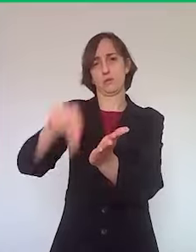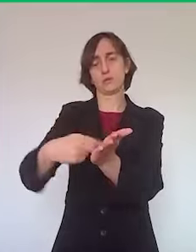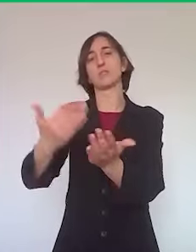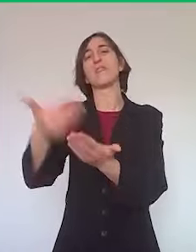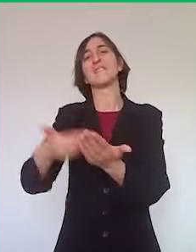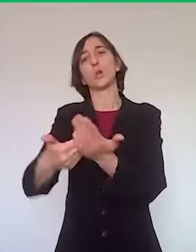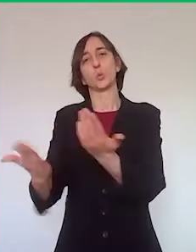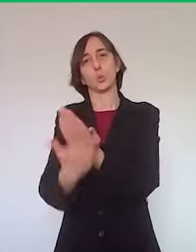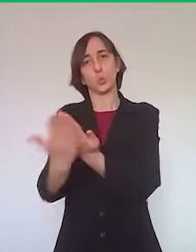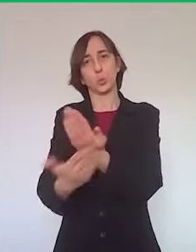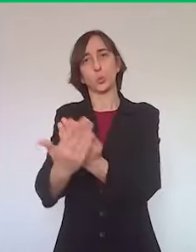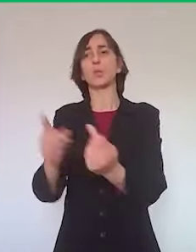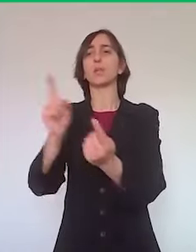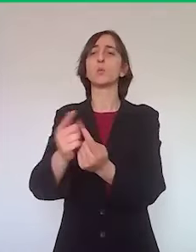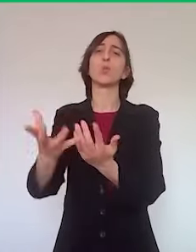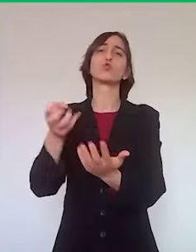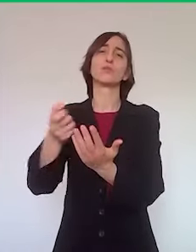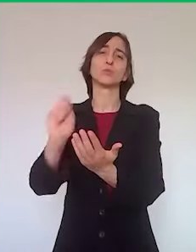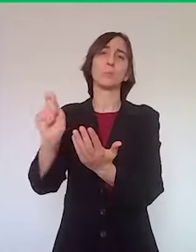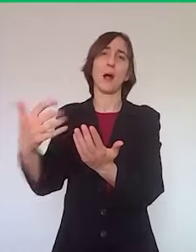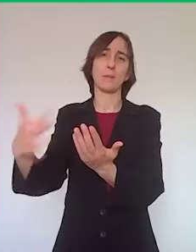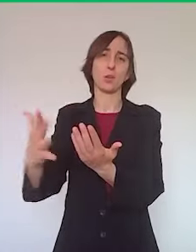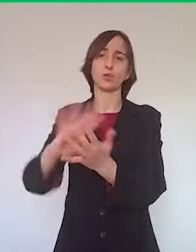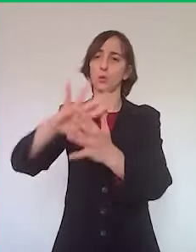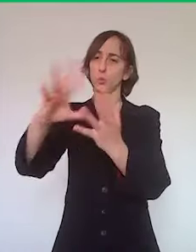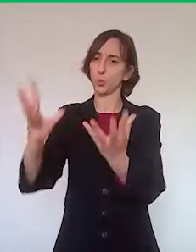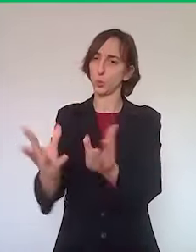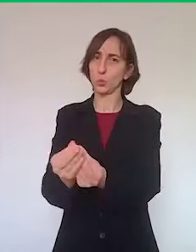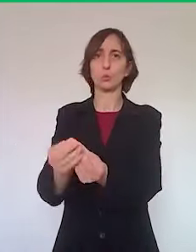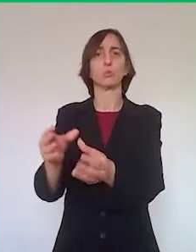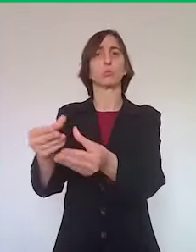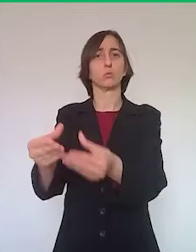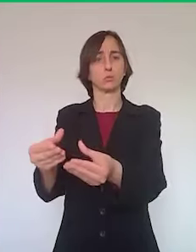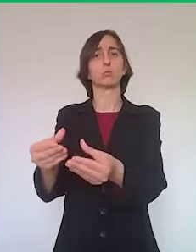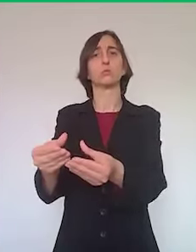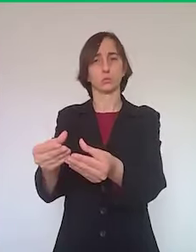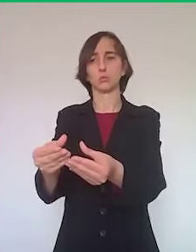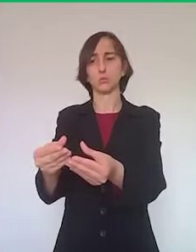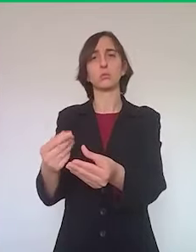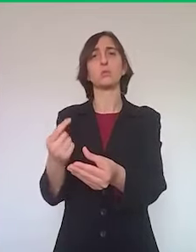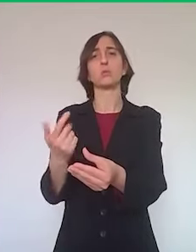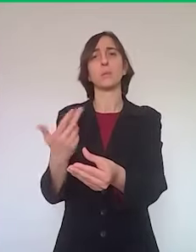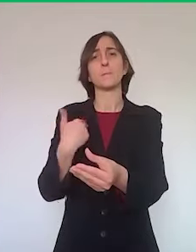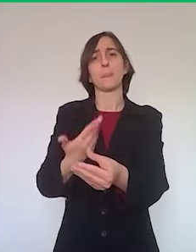fatture e le quietanze di pagamento. Con questi tre incartamenti noi non facciamo in questo momento